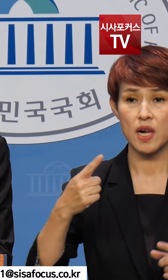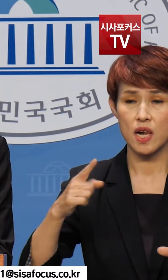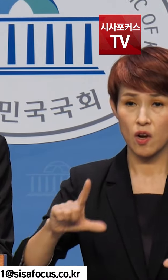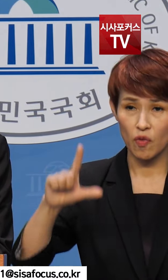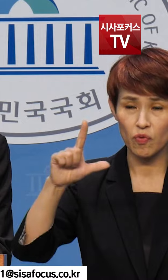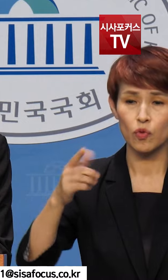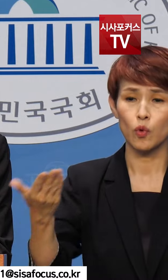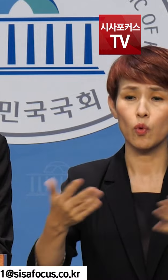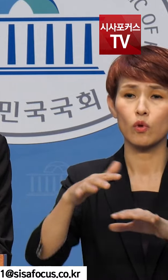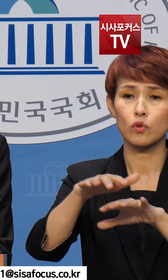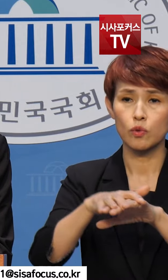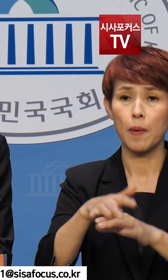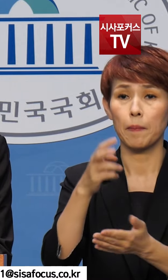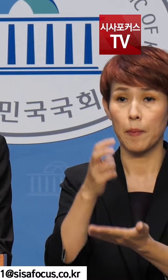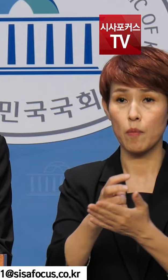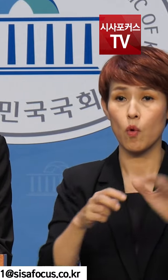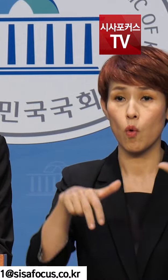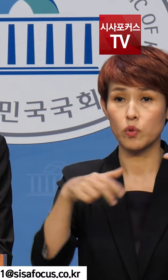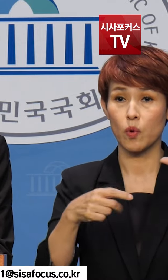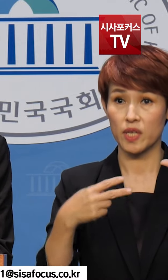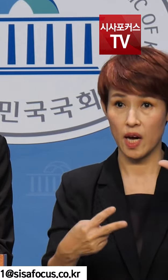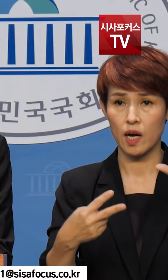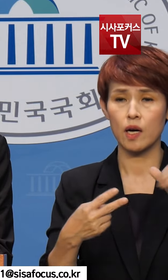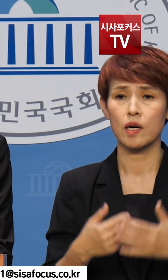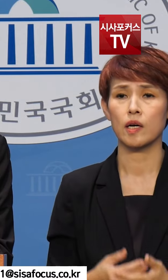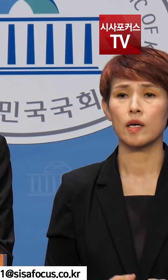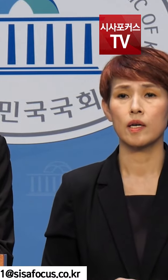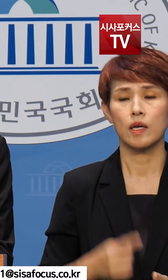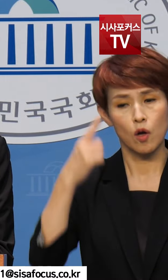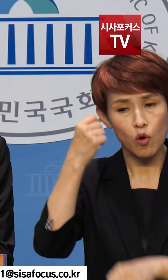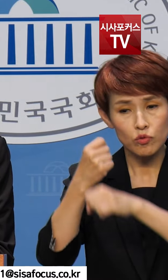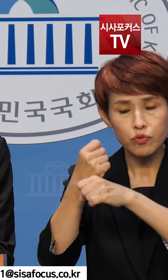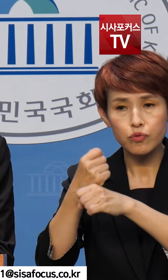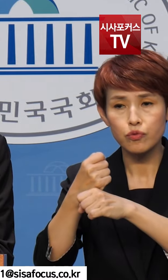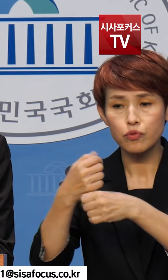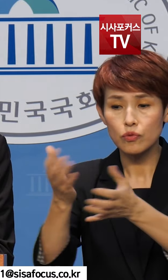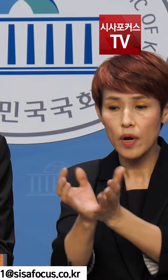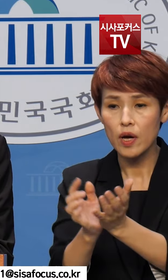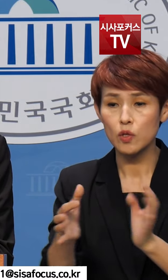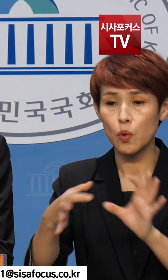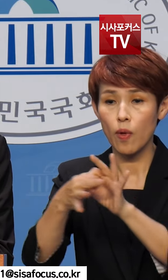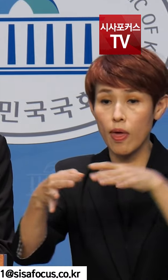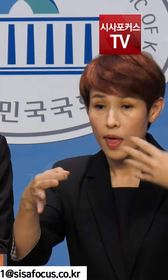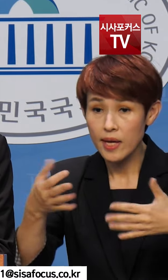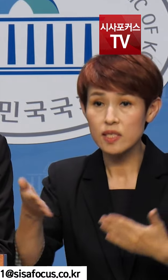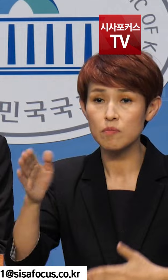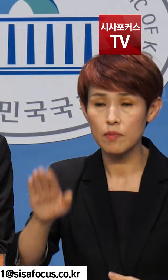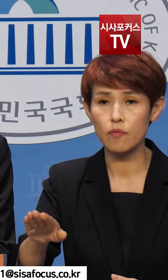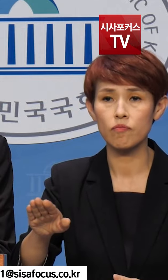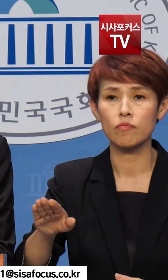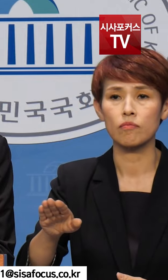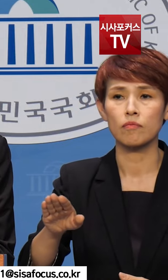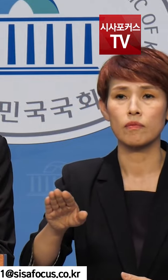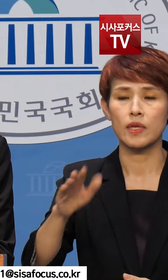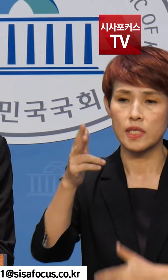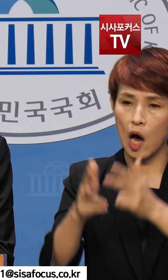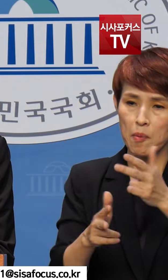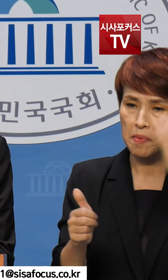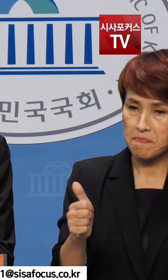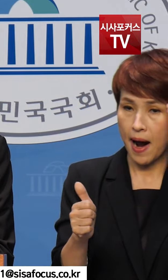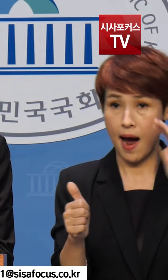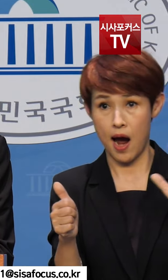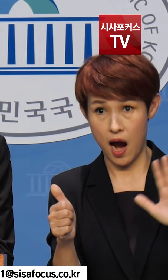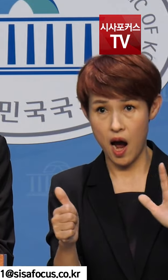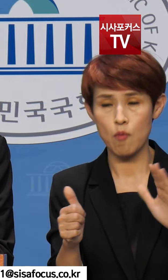노동조합법 제5조 2항은 비종사 근로자 즉 항우연에 소속되지 않은 조합원이라 하더라도 사업 운영에 지장을 주지